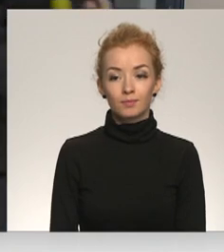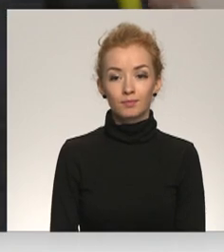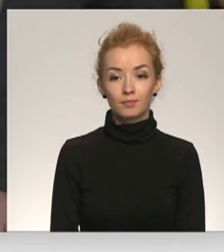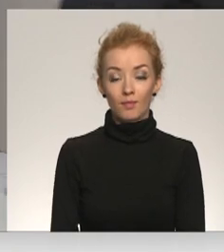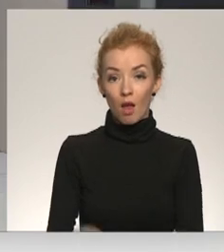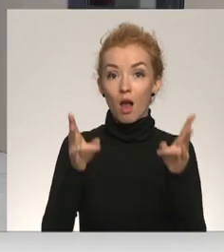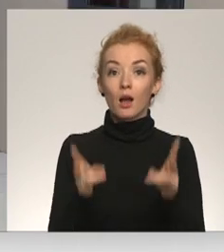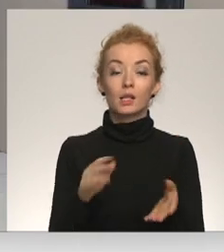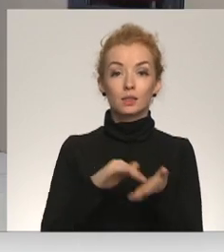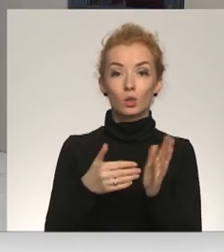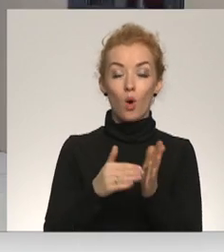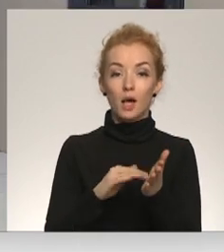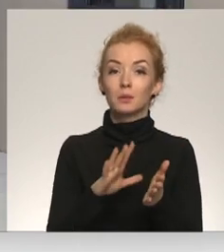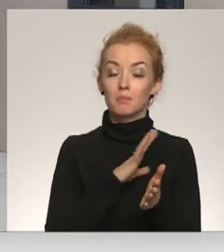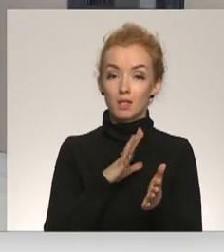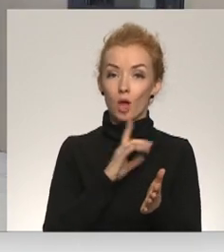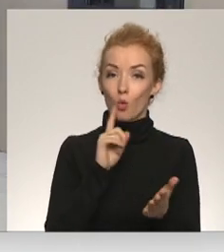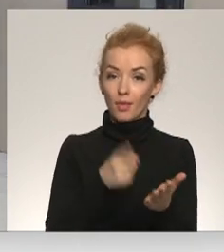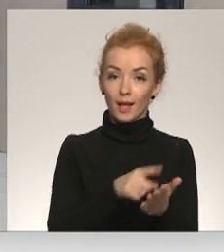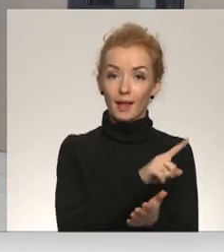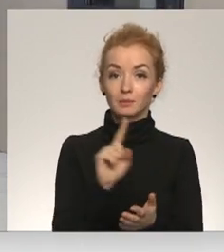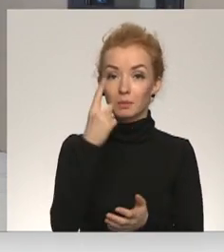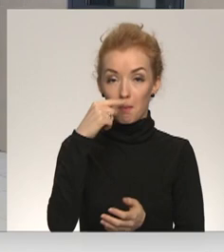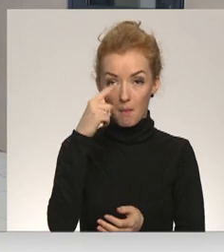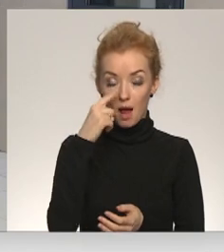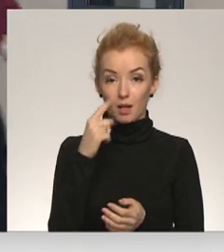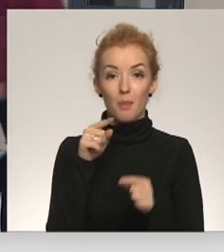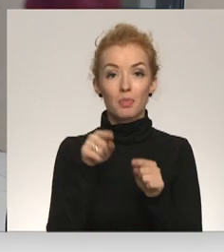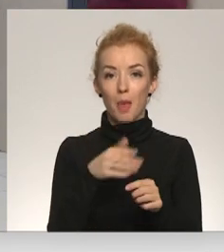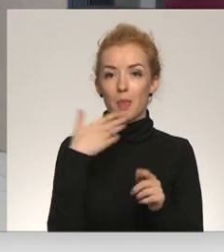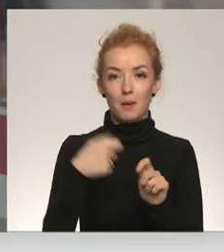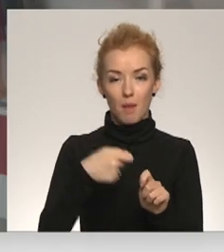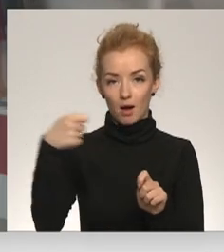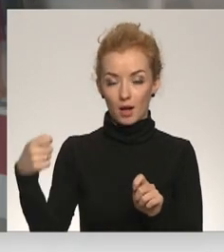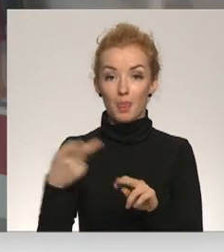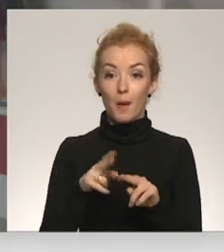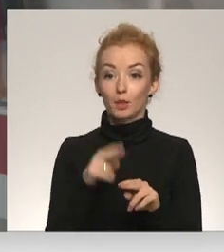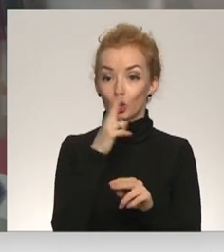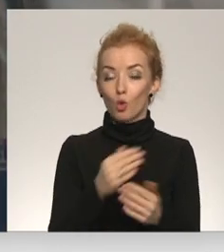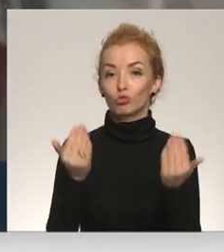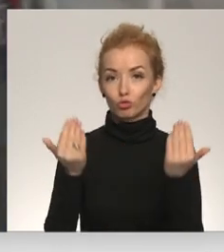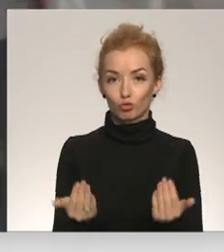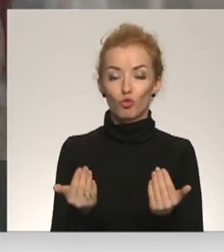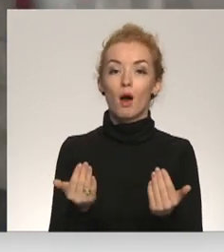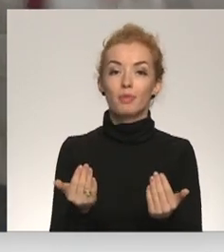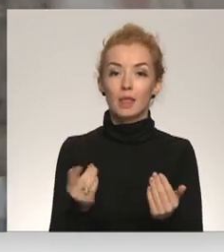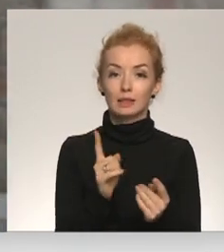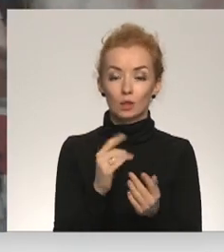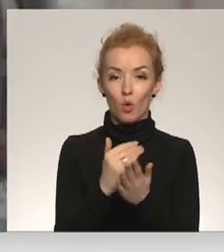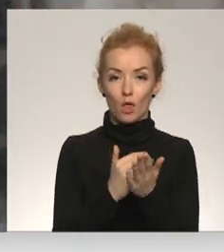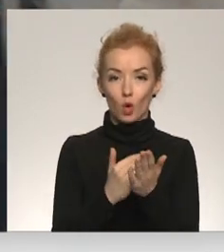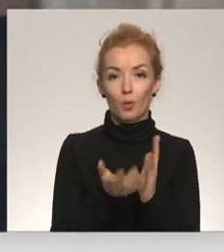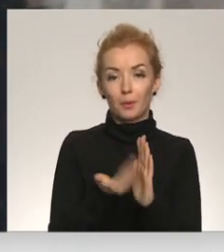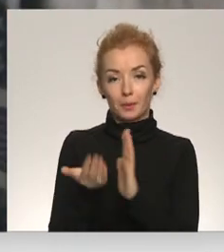Ārkārta situācija bija noteikta līdz 1. martam. Tā netika pagardināta, tāpēc no šodienas stājas spēkā būtiski noteikumu